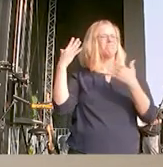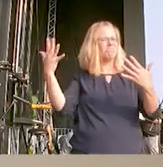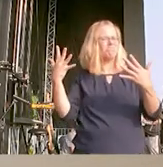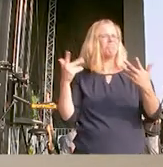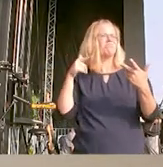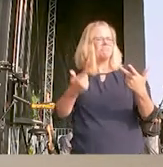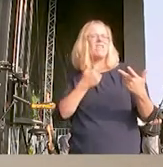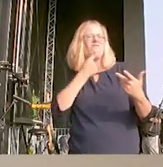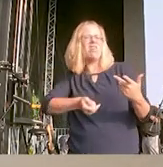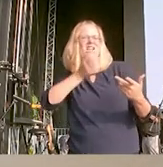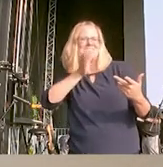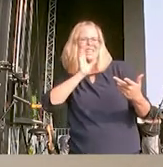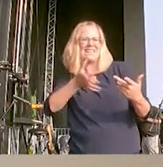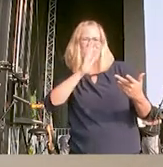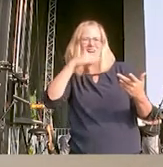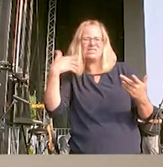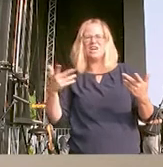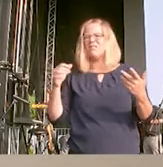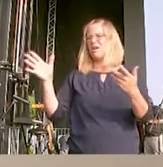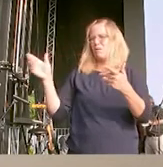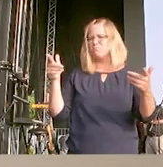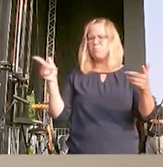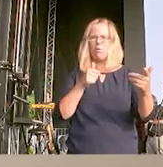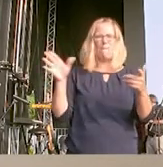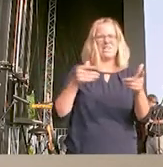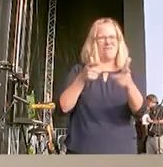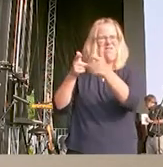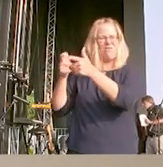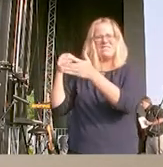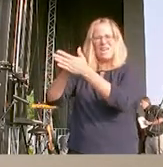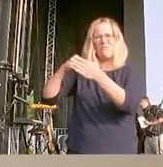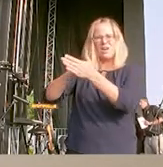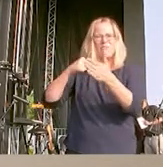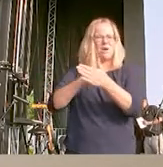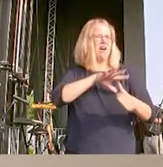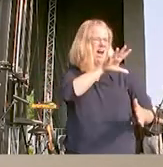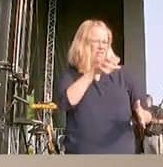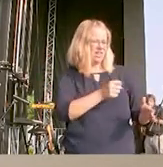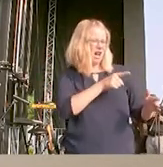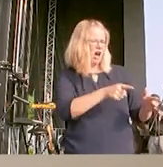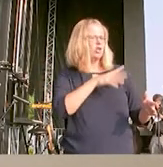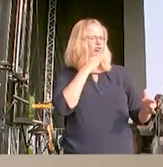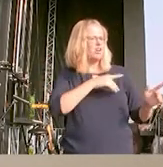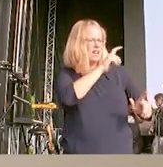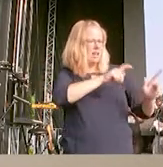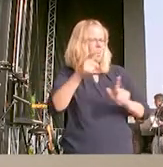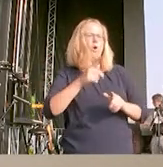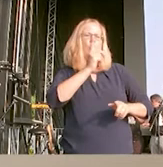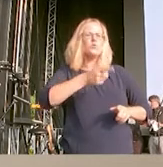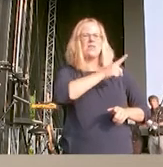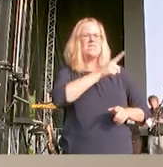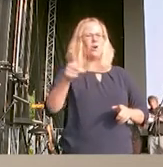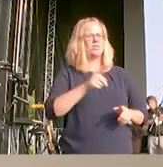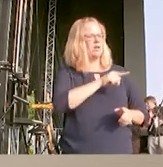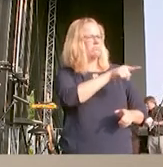Trinkwasser. In Afrika verhungern jetzt schon Hunderttausende Menschen, weil Landwirtschaft in